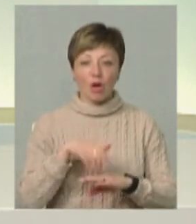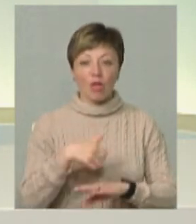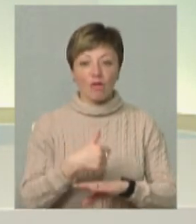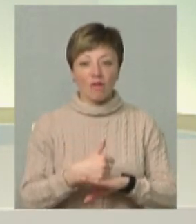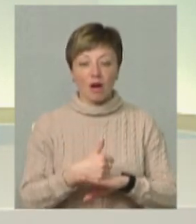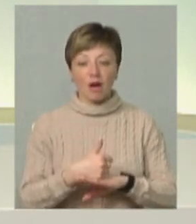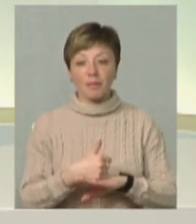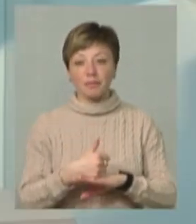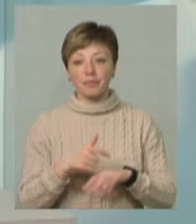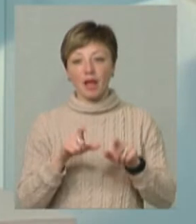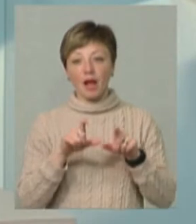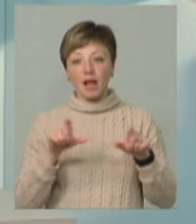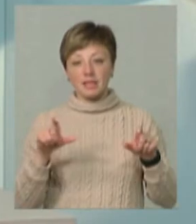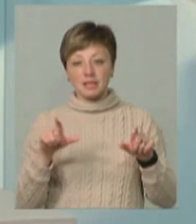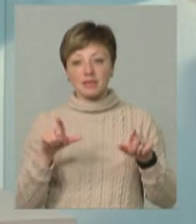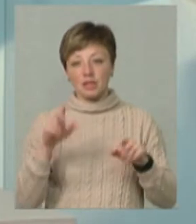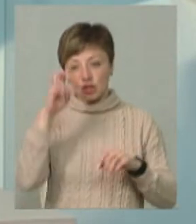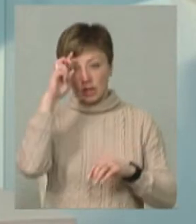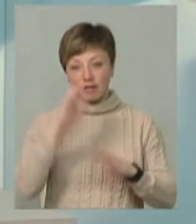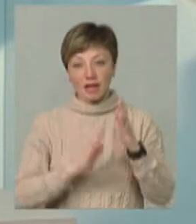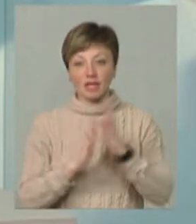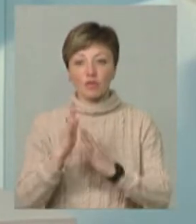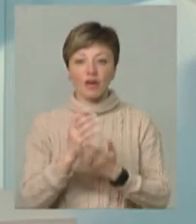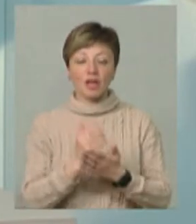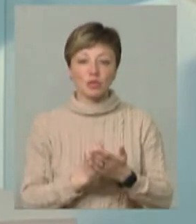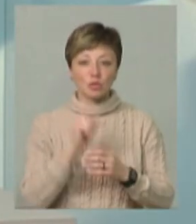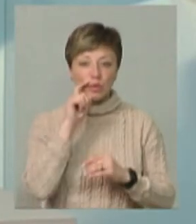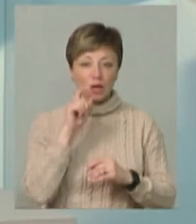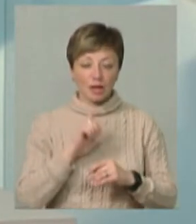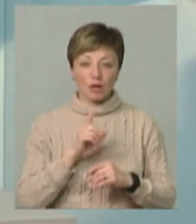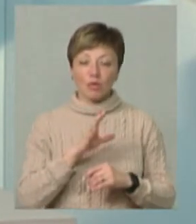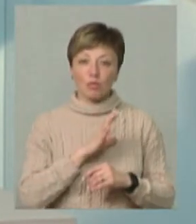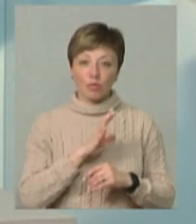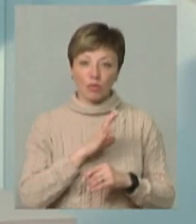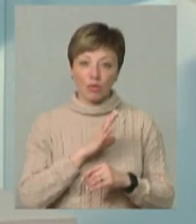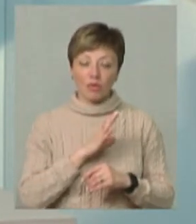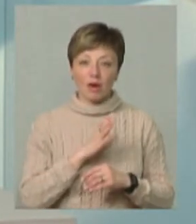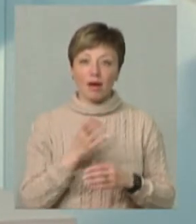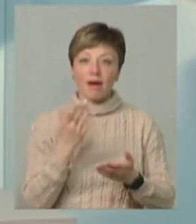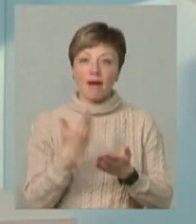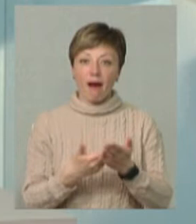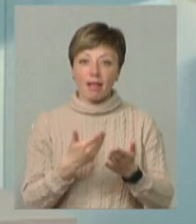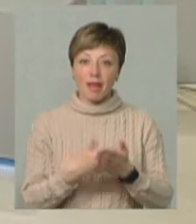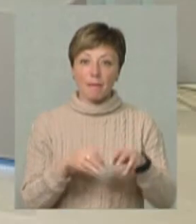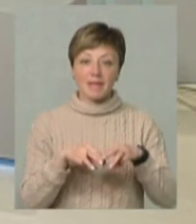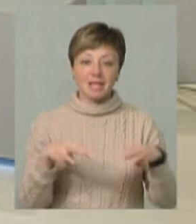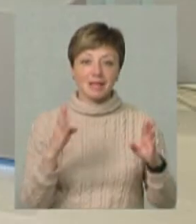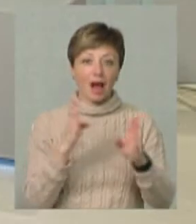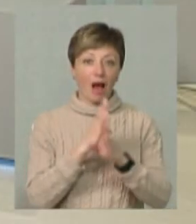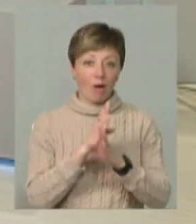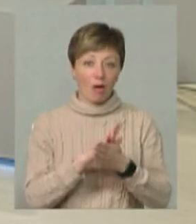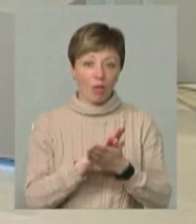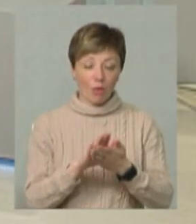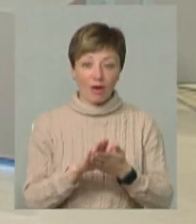Державного агентства лісових ресурсів України, був і радник міністра екології, тобто